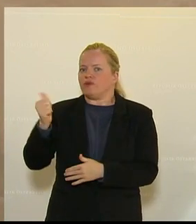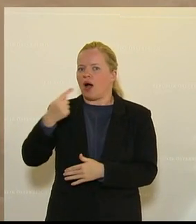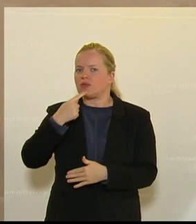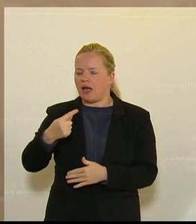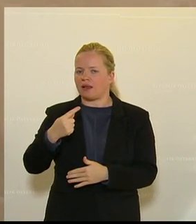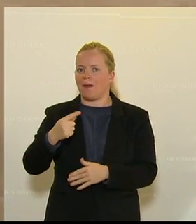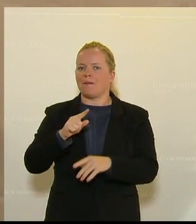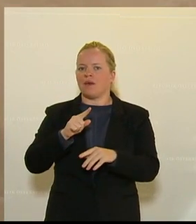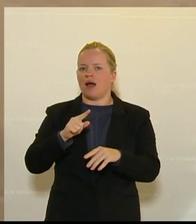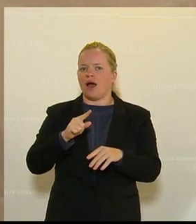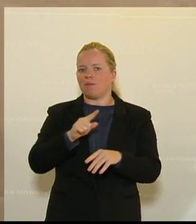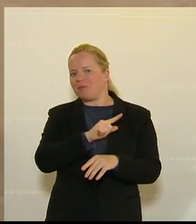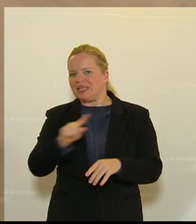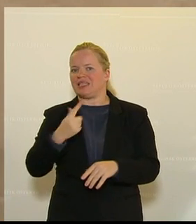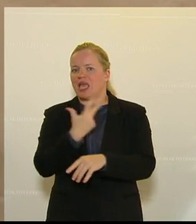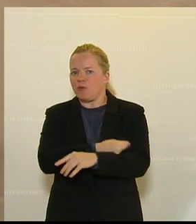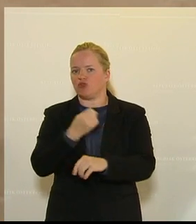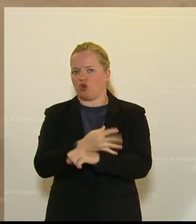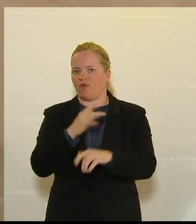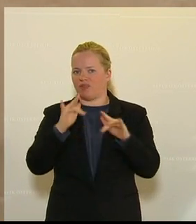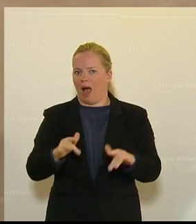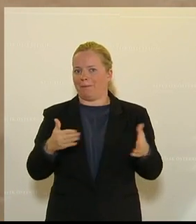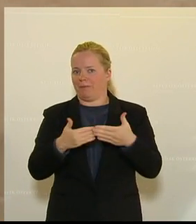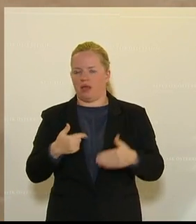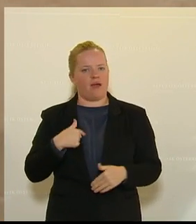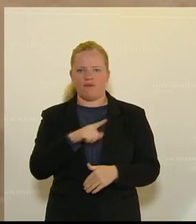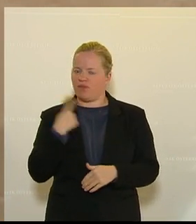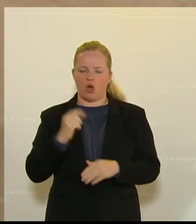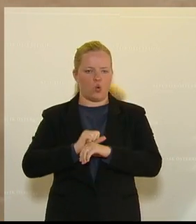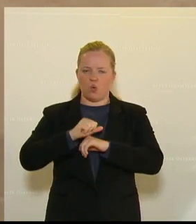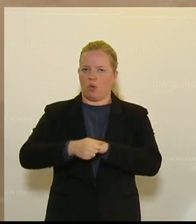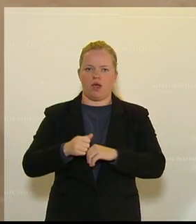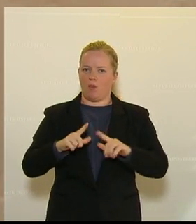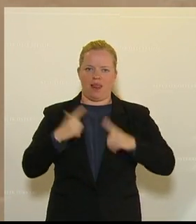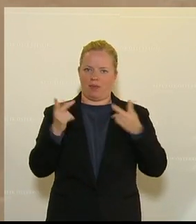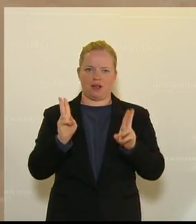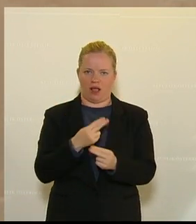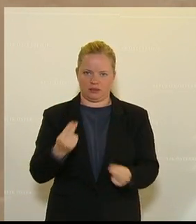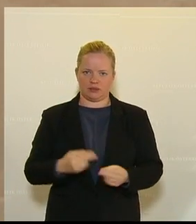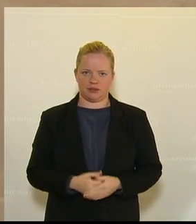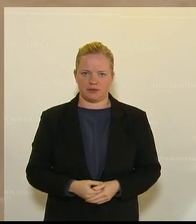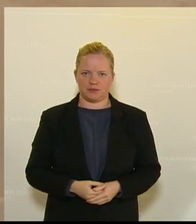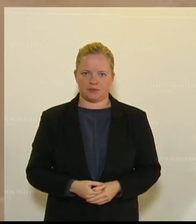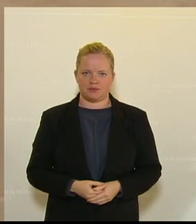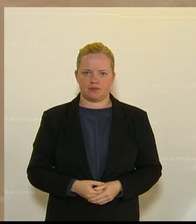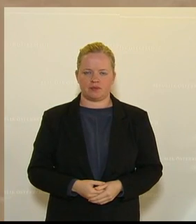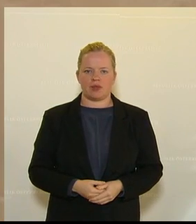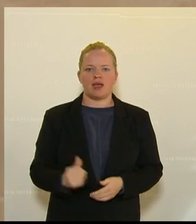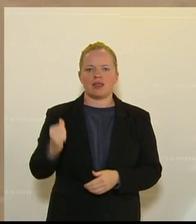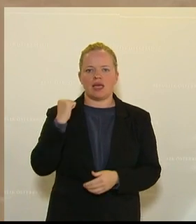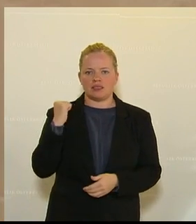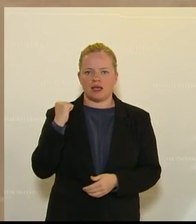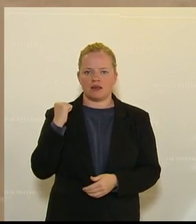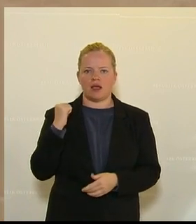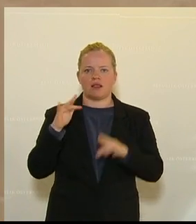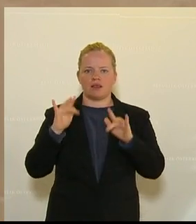bis ein Impfstoff zur Verfügung steht. Das werden wir nicht überstehen. So, jetzt hat gestern oder die Tage vorher die